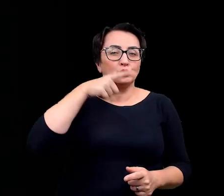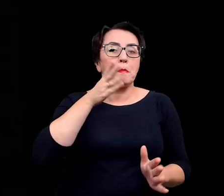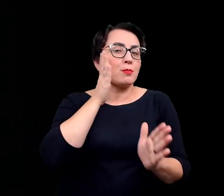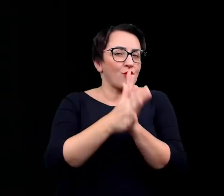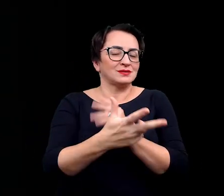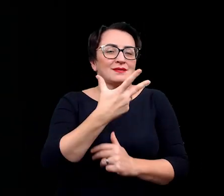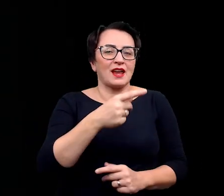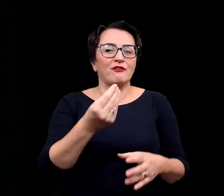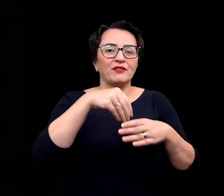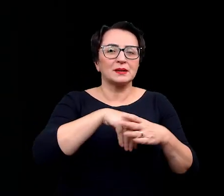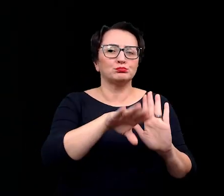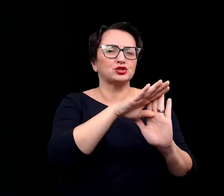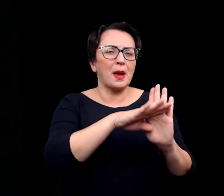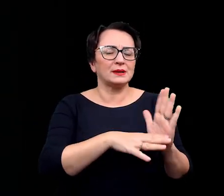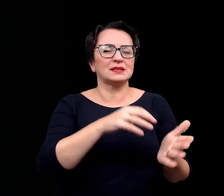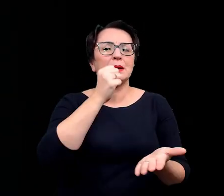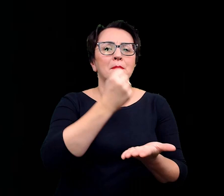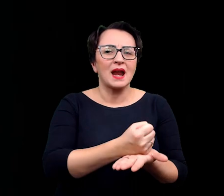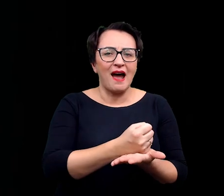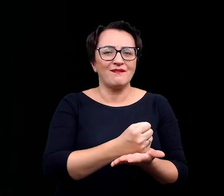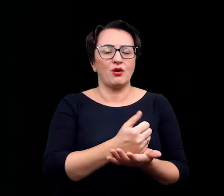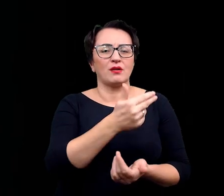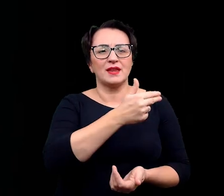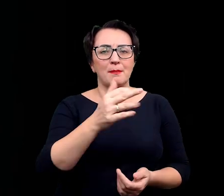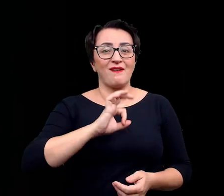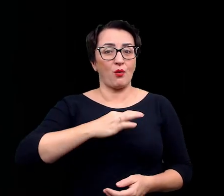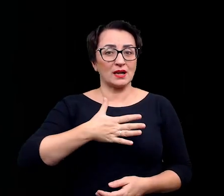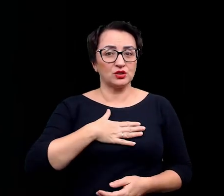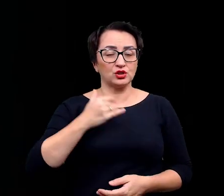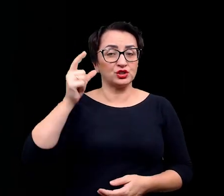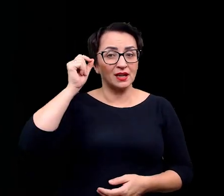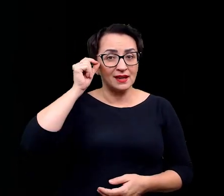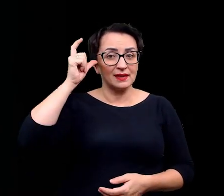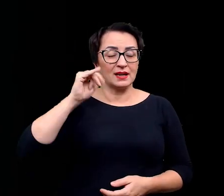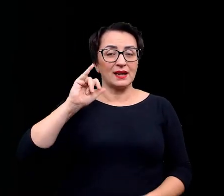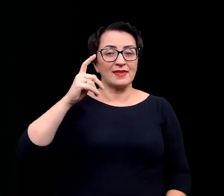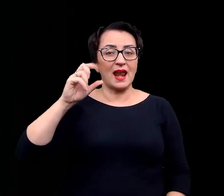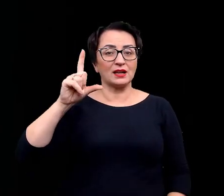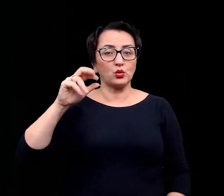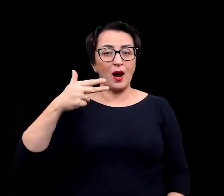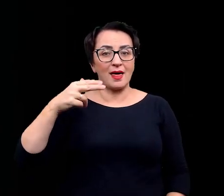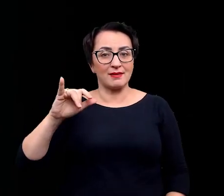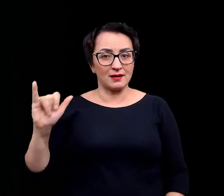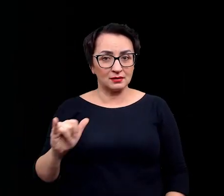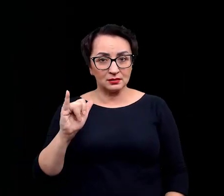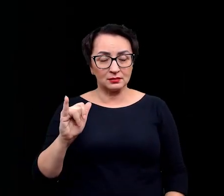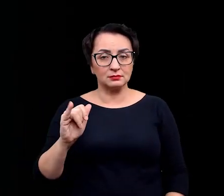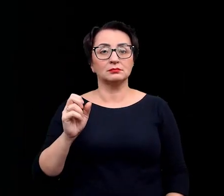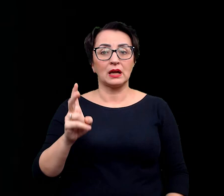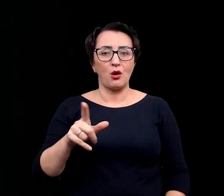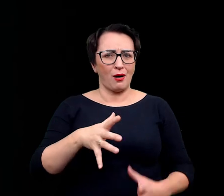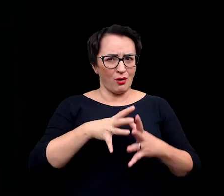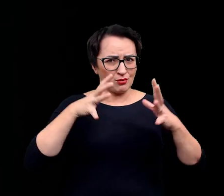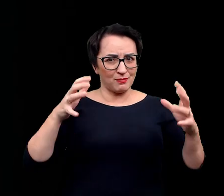to nie jest proste, tam są wszystkie przepisy prawa dotyczące własności intelektualnej, więc to podejrzewam jest ogrom pracy,